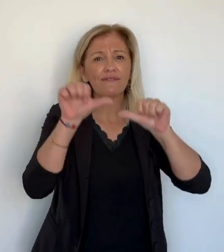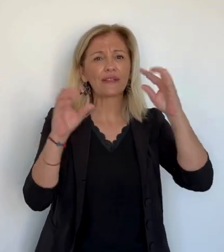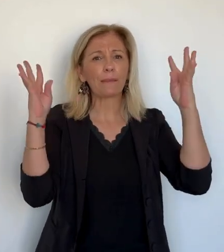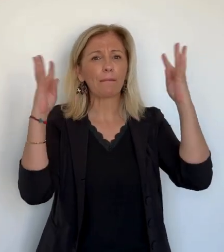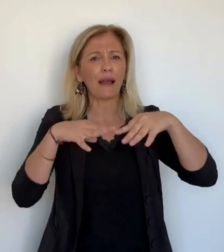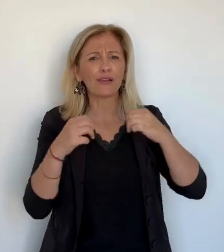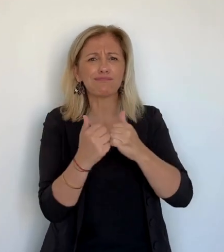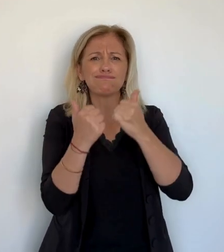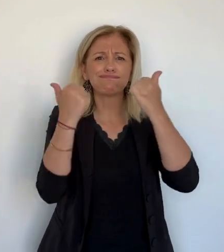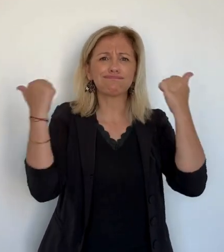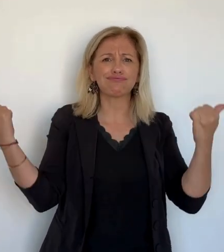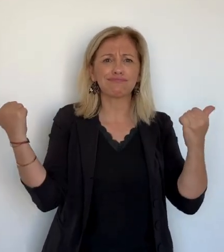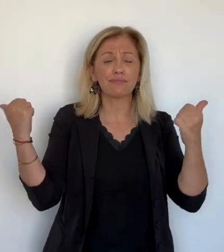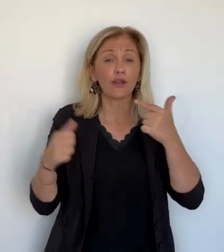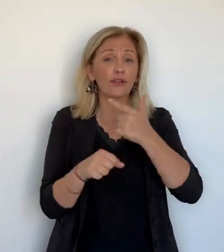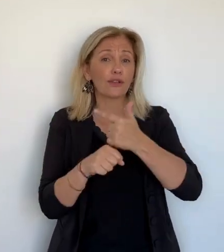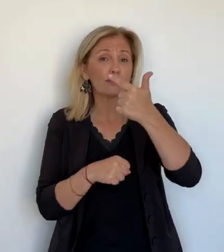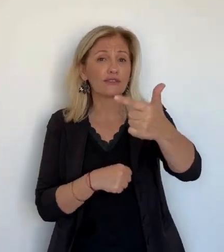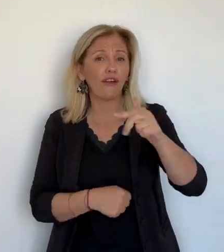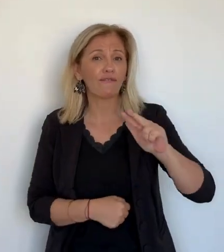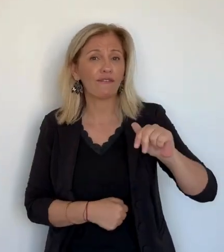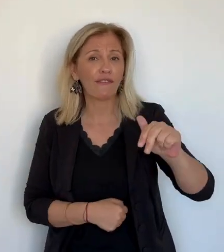deux ans seulement du prochain scrutin.